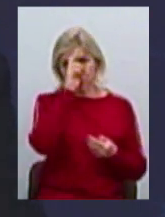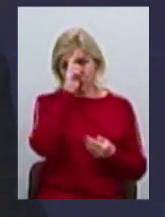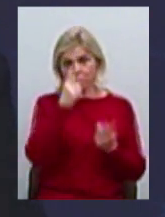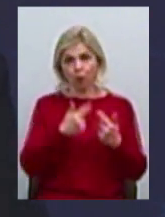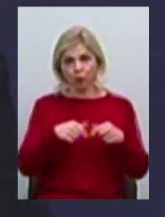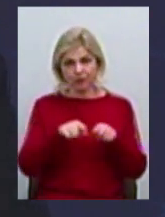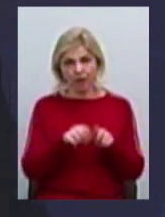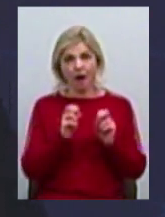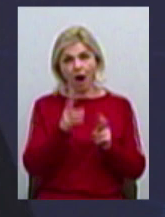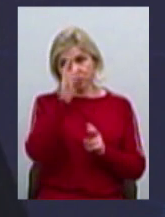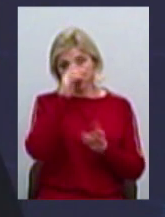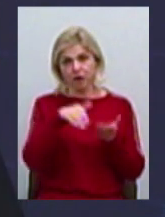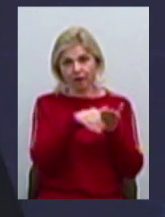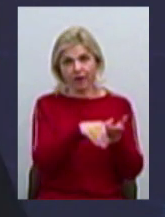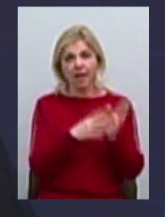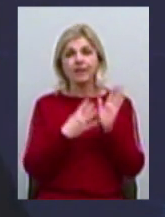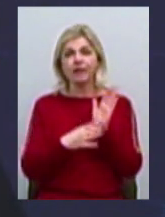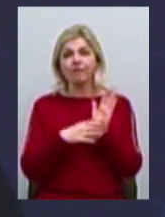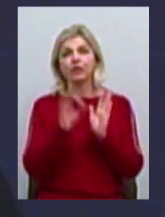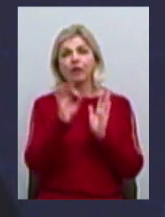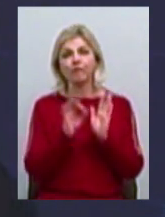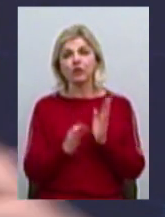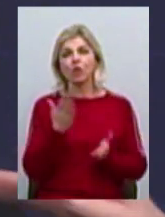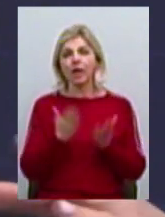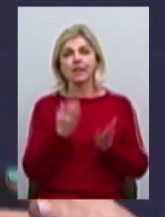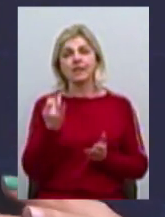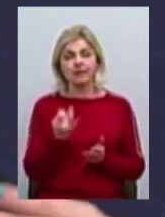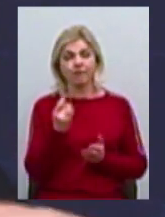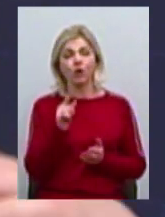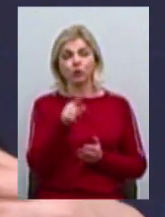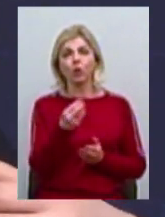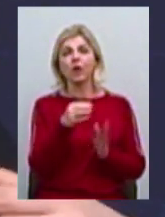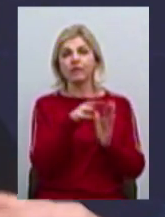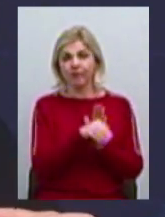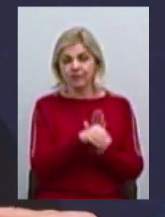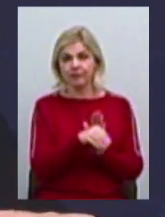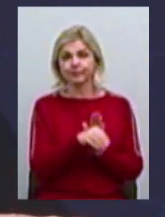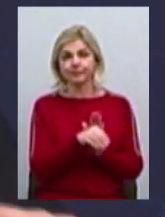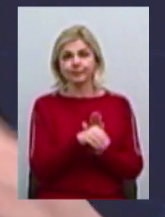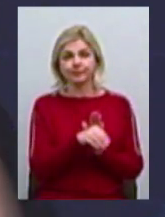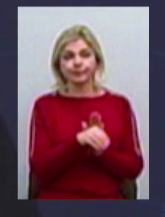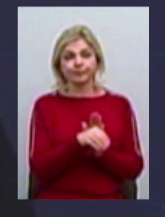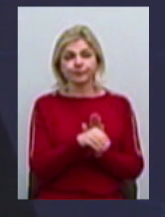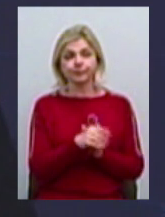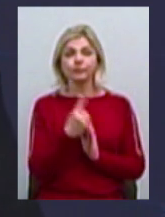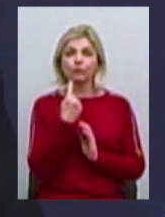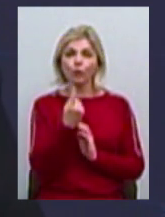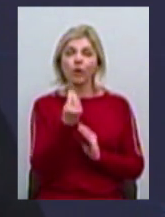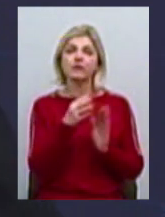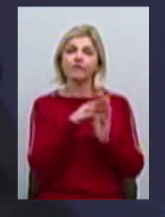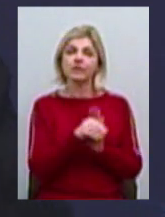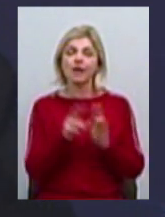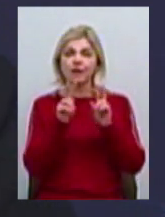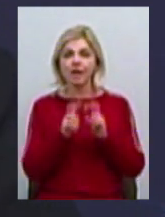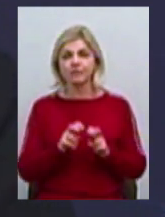держави так. 90%, якщо зацікавився той інвестор, у посегментовані всі інвестори. Одні інвестори розглядають